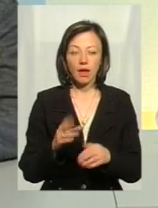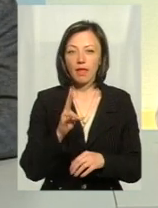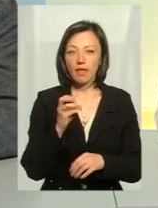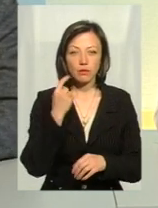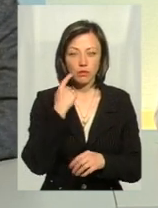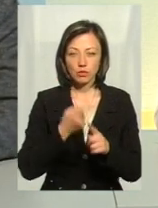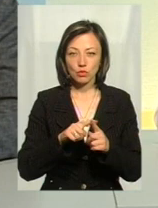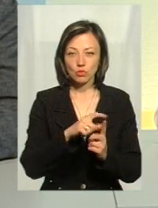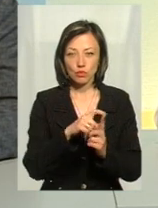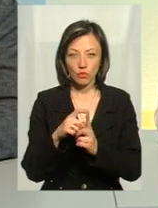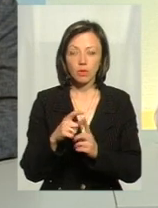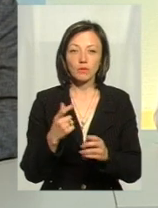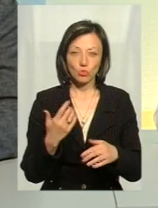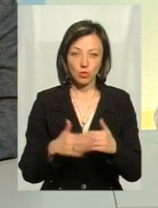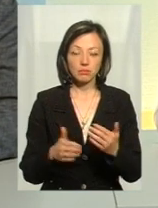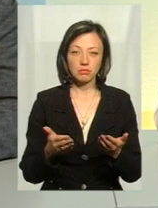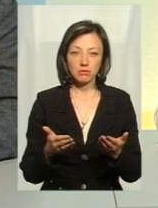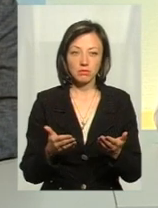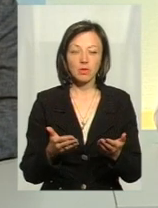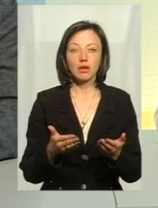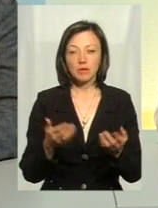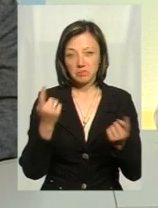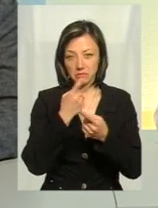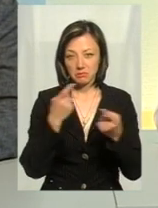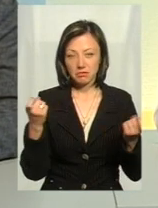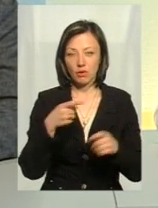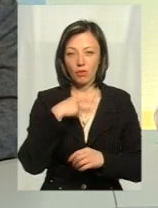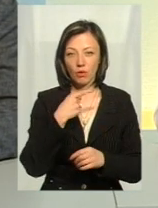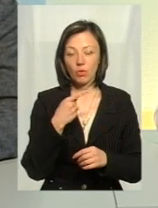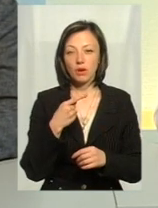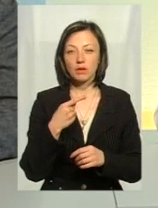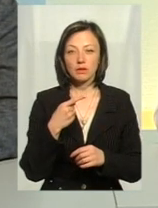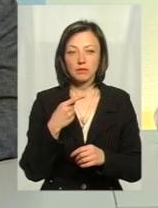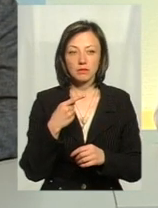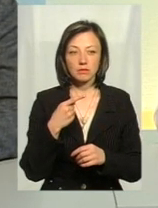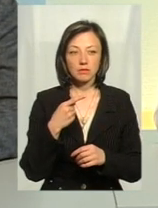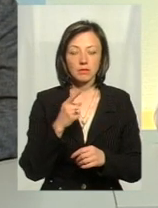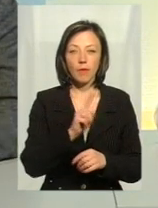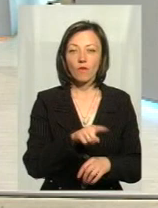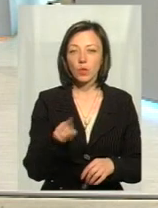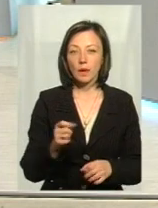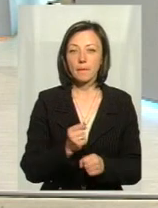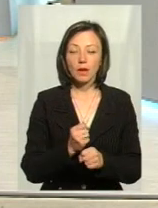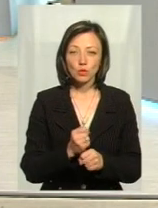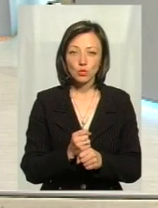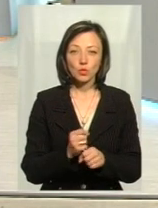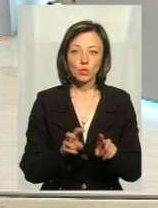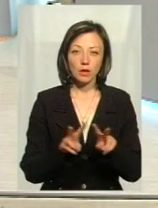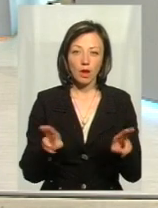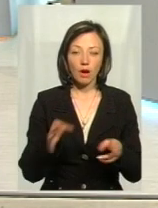стісняються цього слова, вони його в голос говорять, вони працюють, як